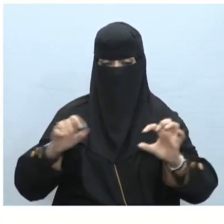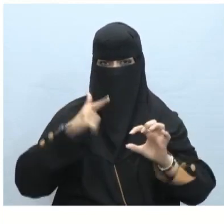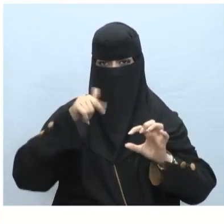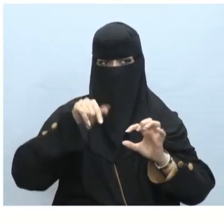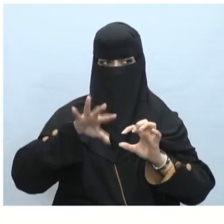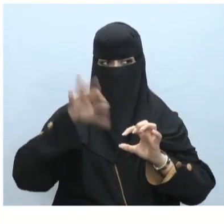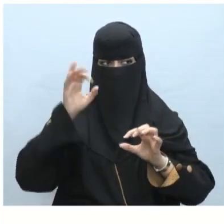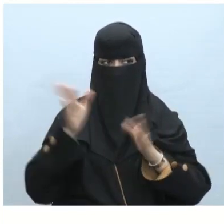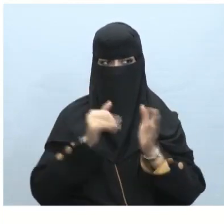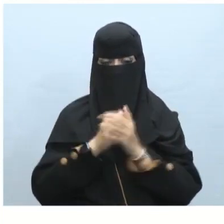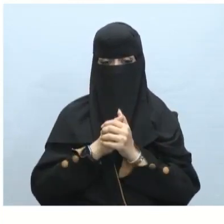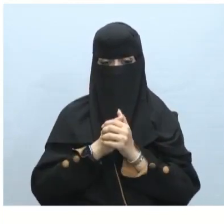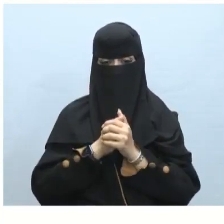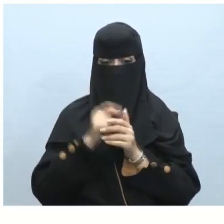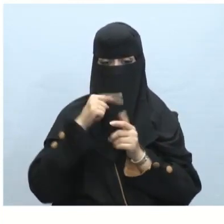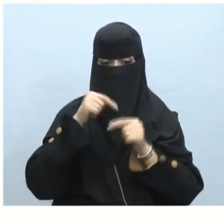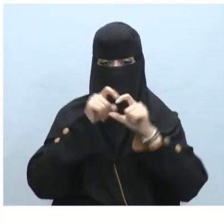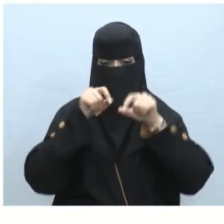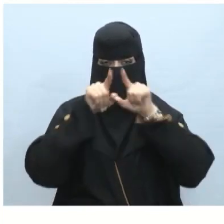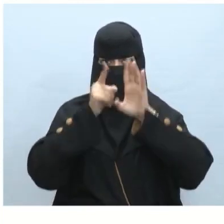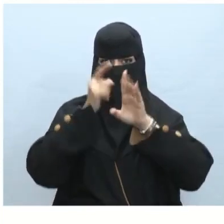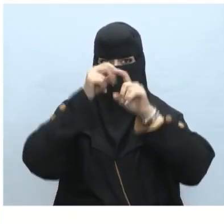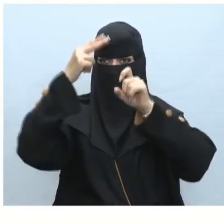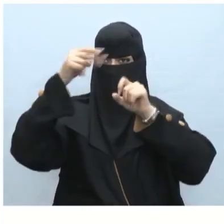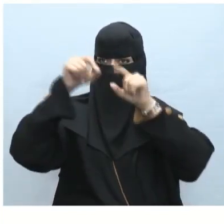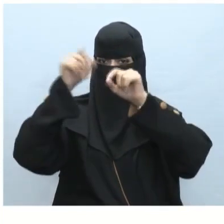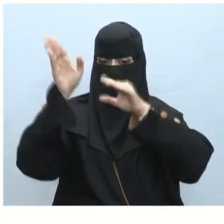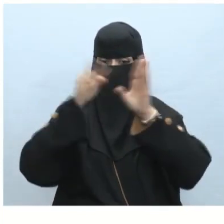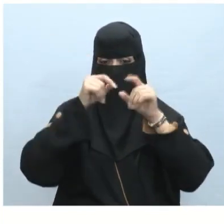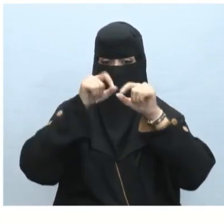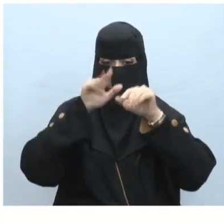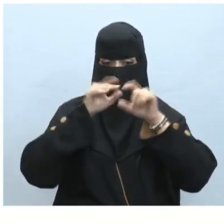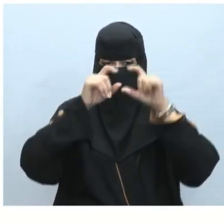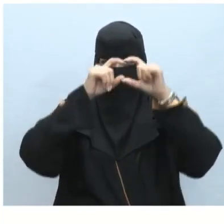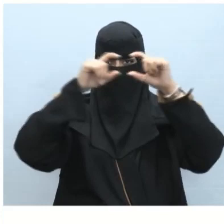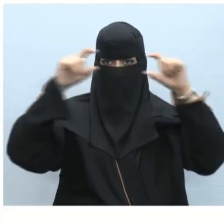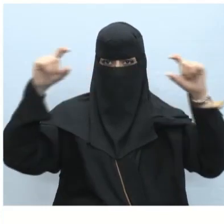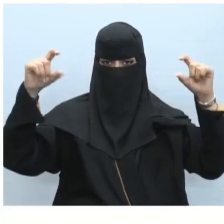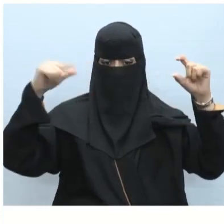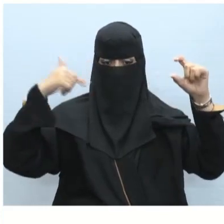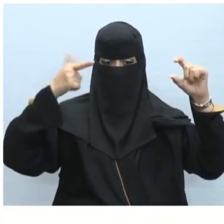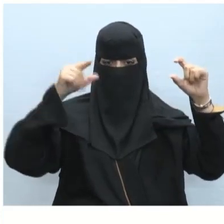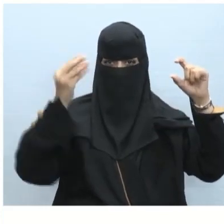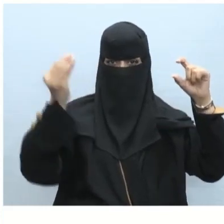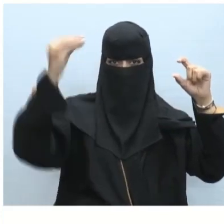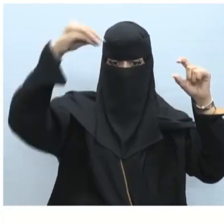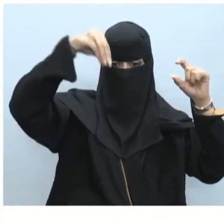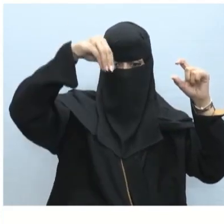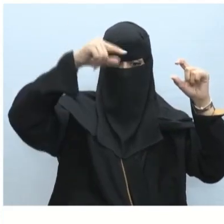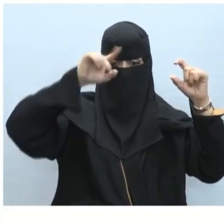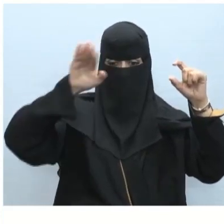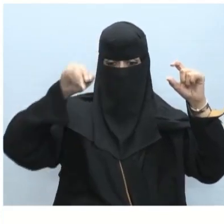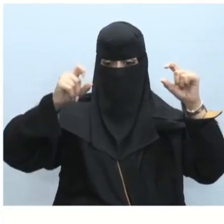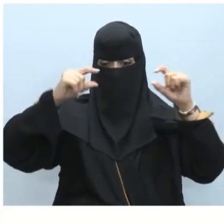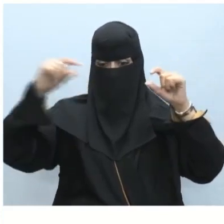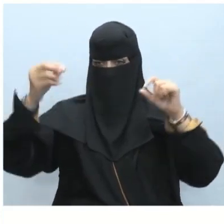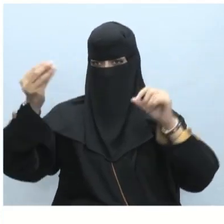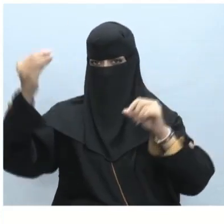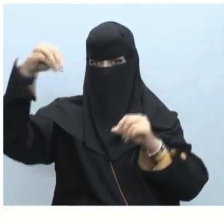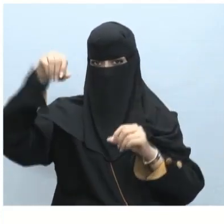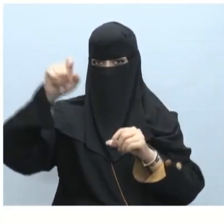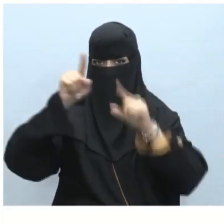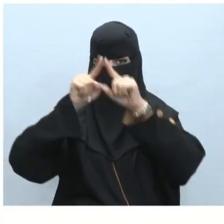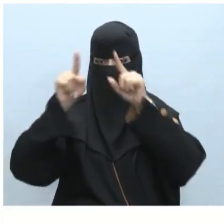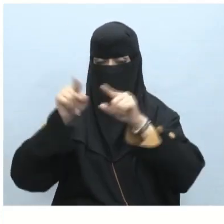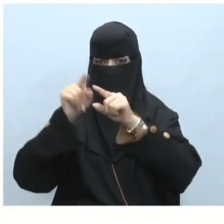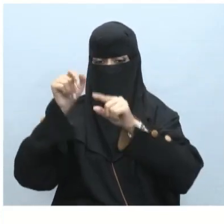SmartArt تحرير رسم SmartArt وفي بعد إضافة SmartArt وتحديده ستظهر